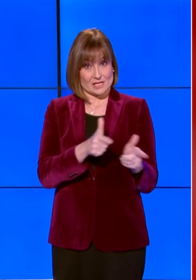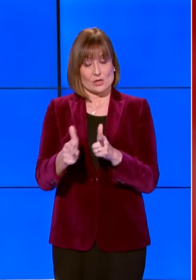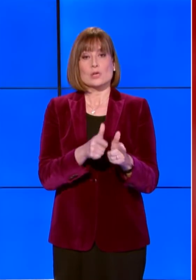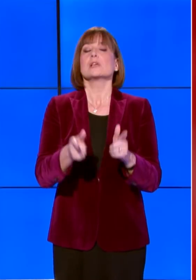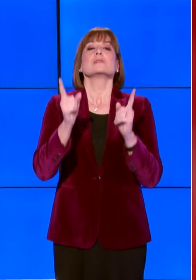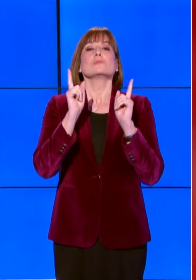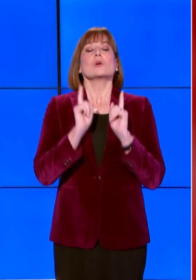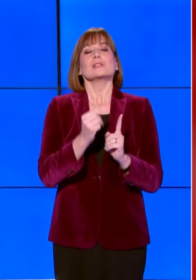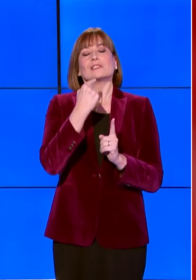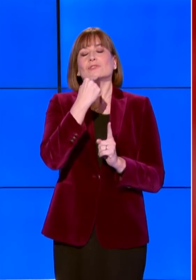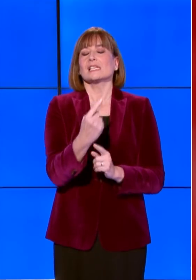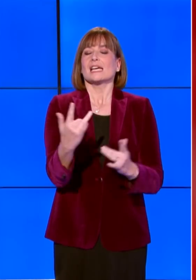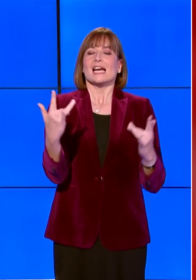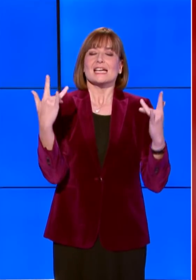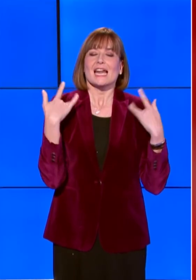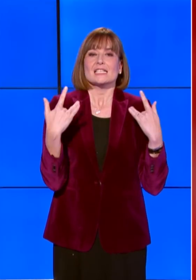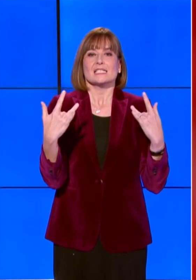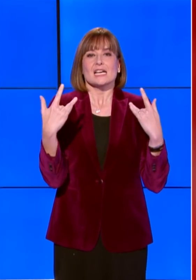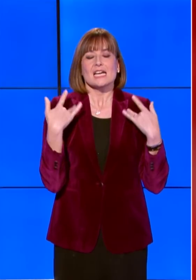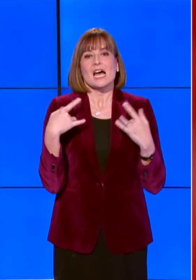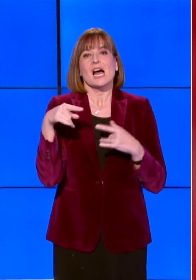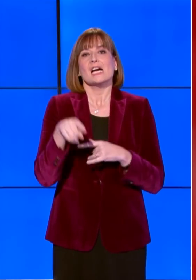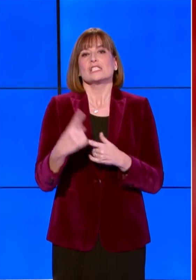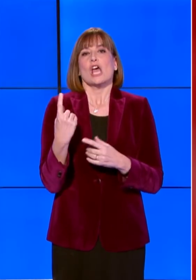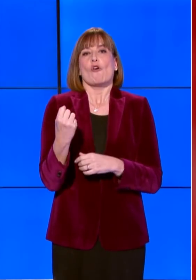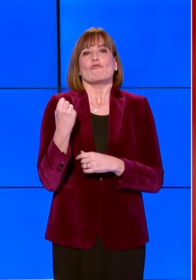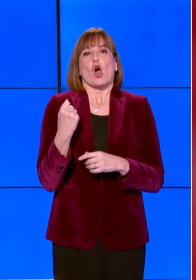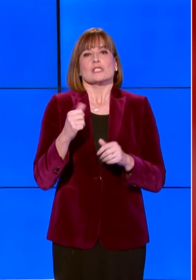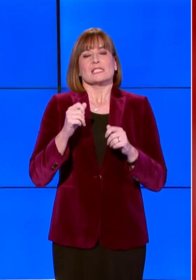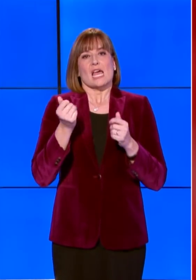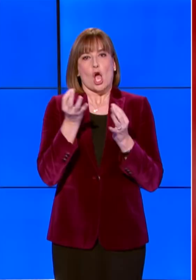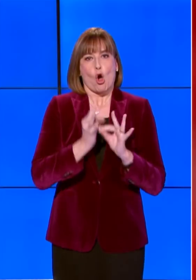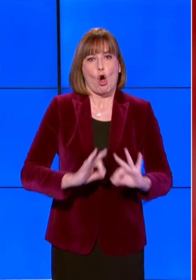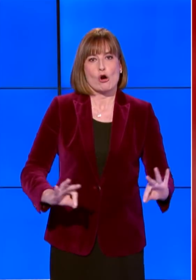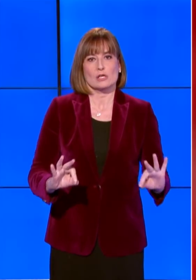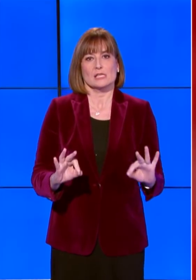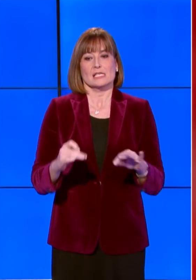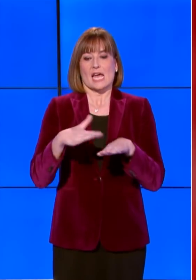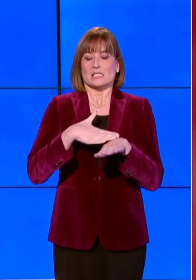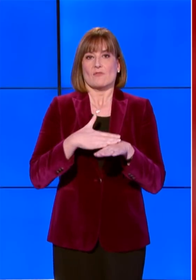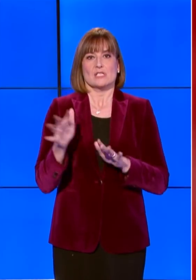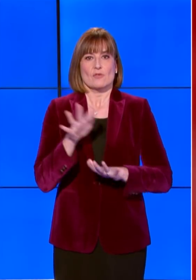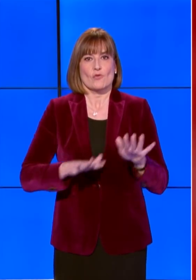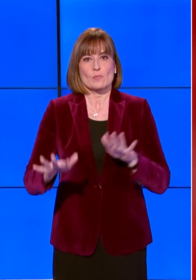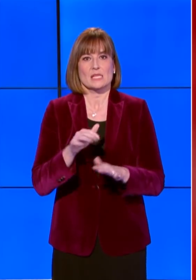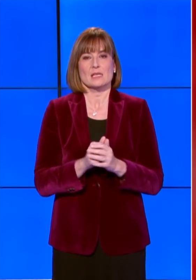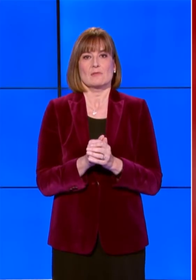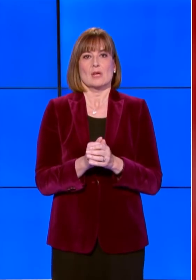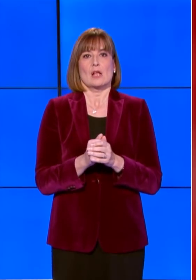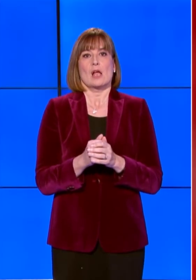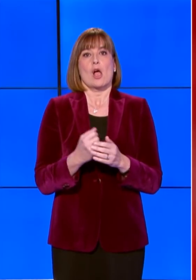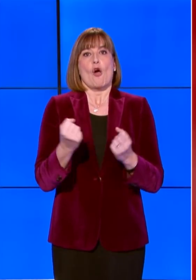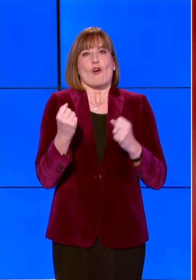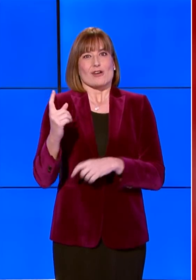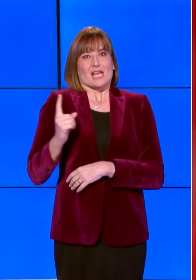riconoscenza nei confronti delle nostre forze dell'ordine, dei nostri servizi di informazione, delle forze armate.